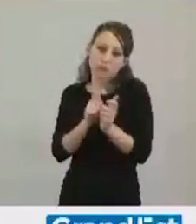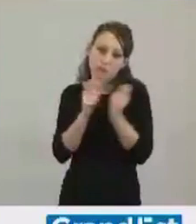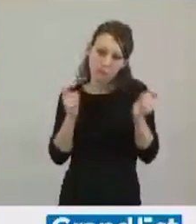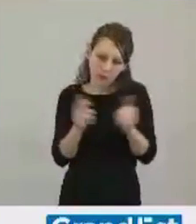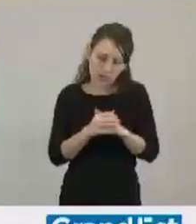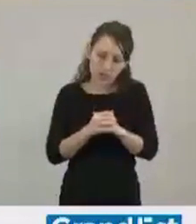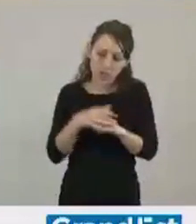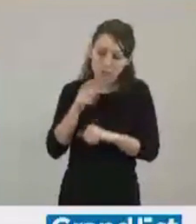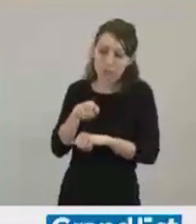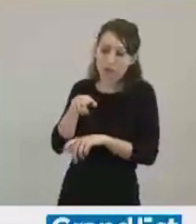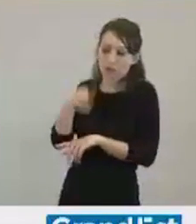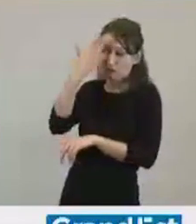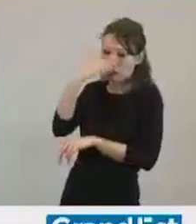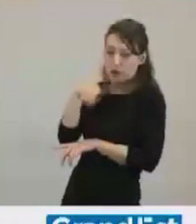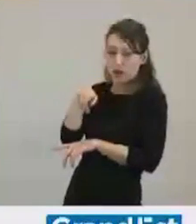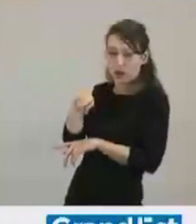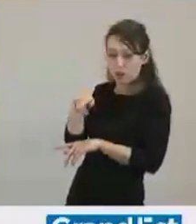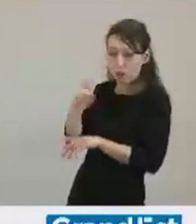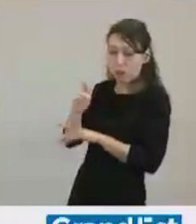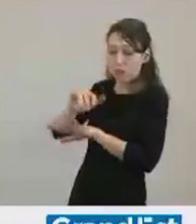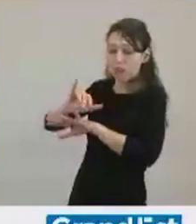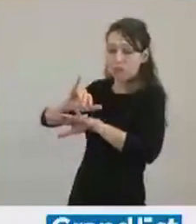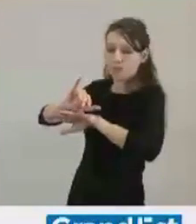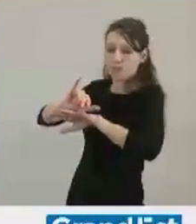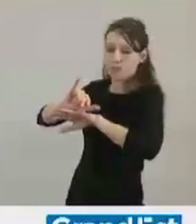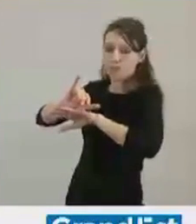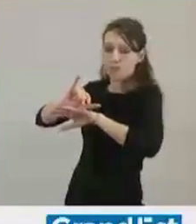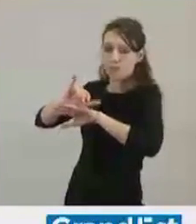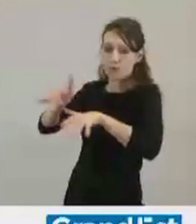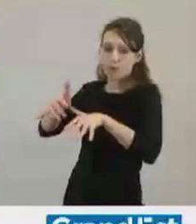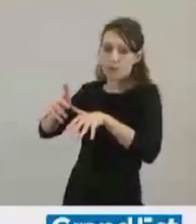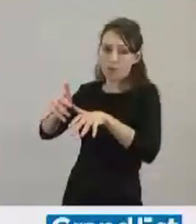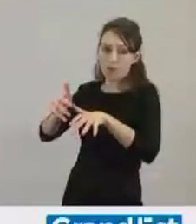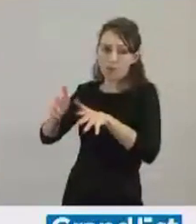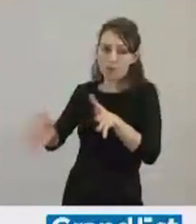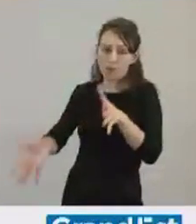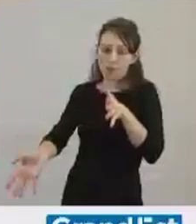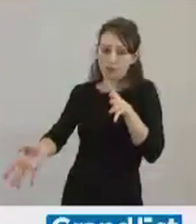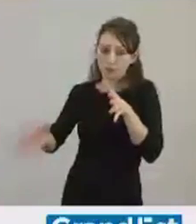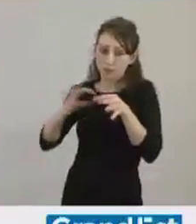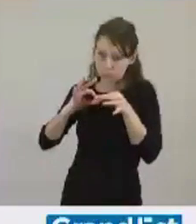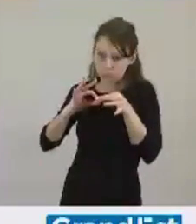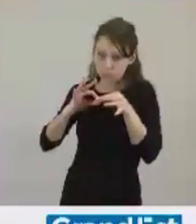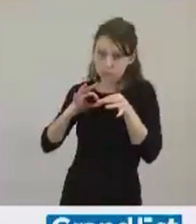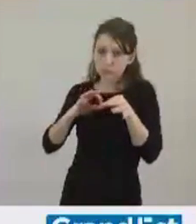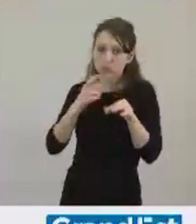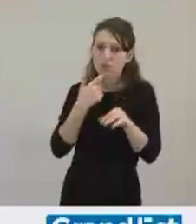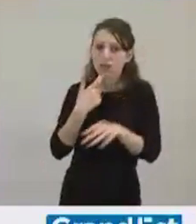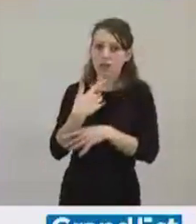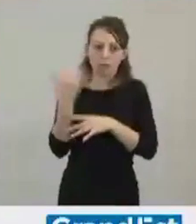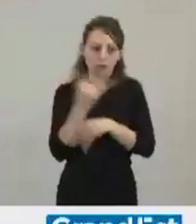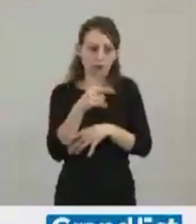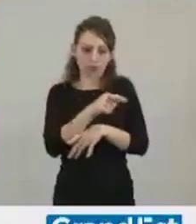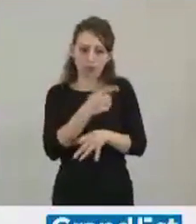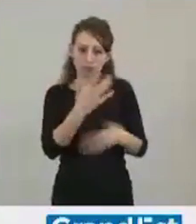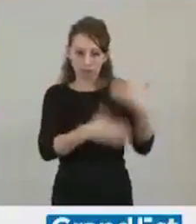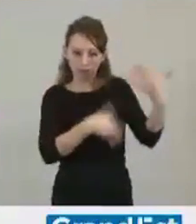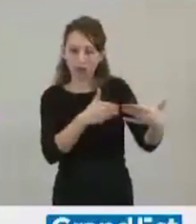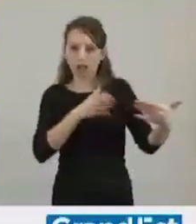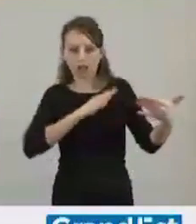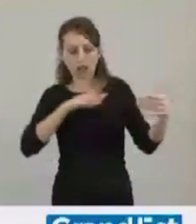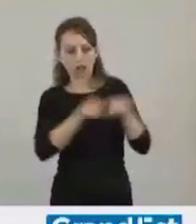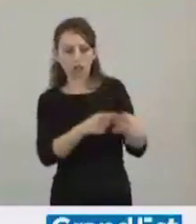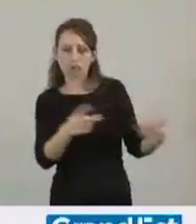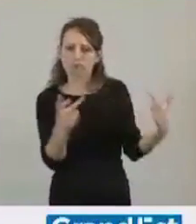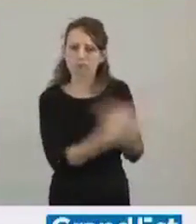scientifiques de ces CRT vont vouloir se rapprocher, et pas seulement de tordre le bras à des dynamiques qui aujourd'hui auront besoin d'être beaucoup